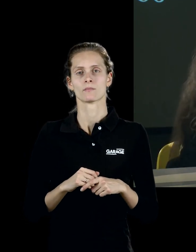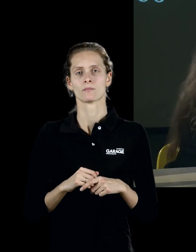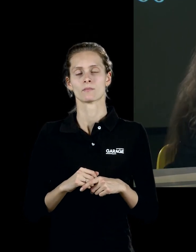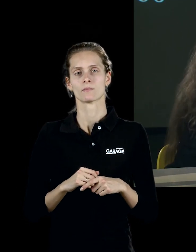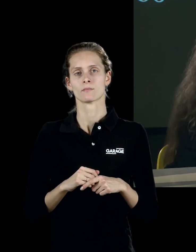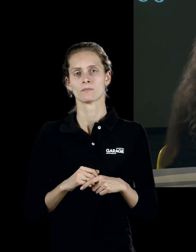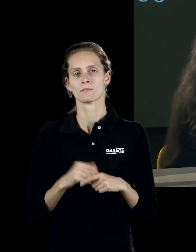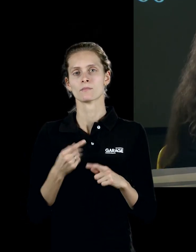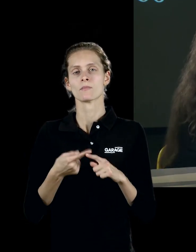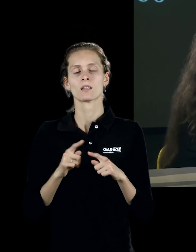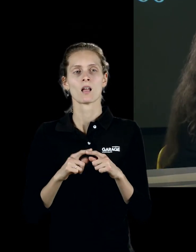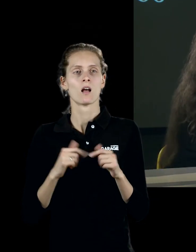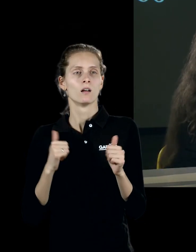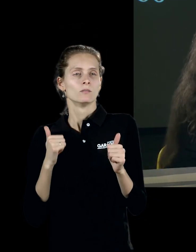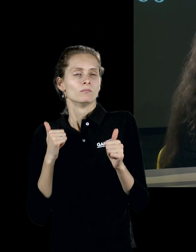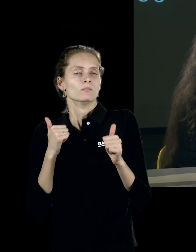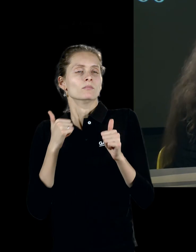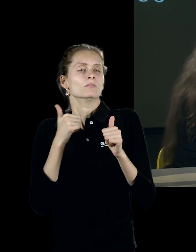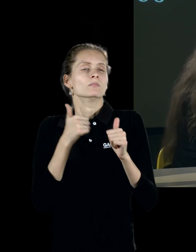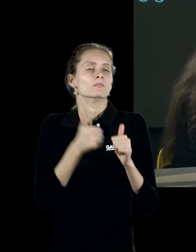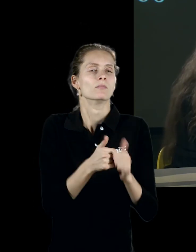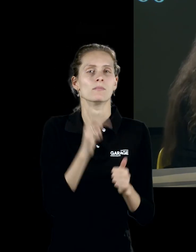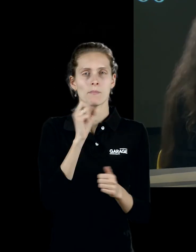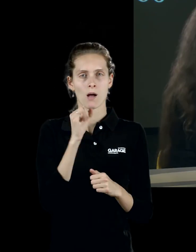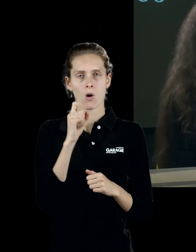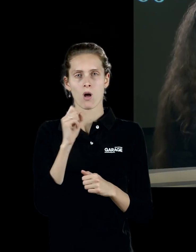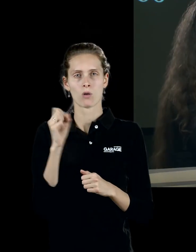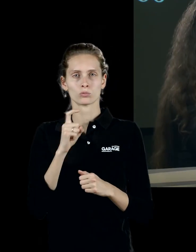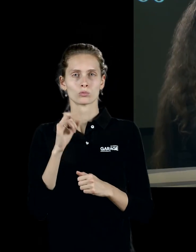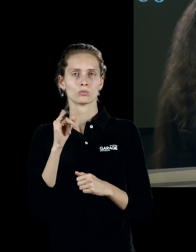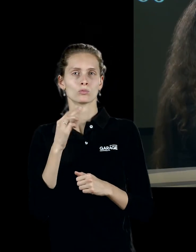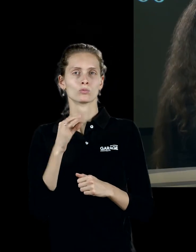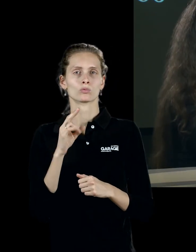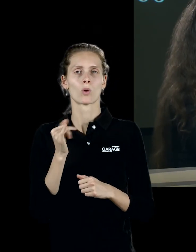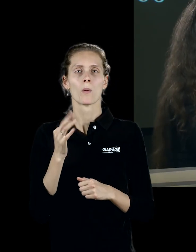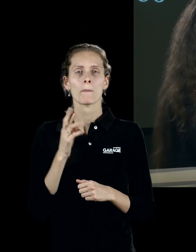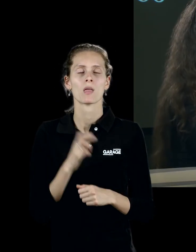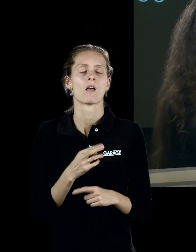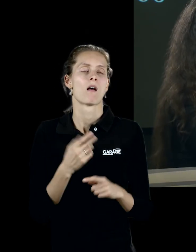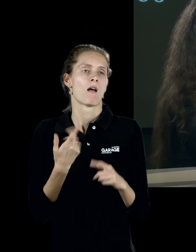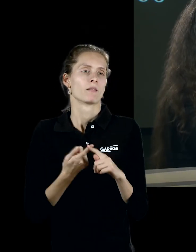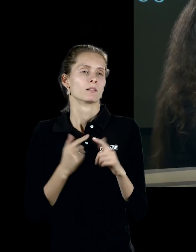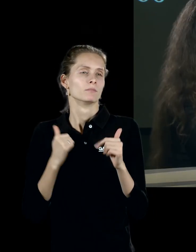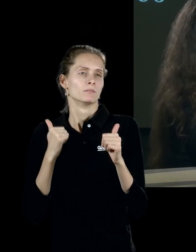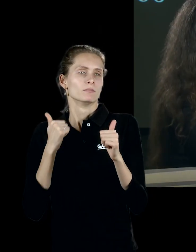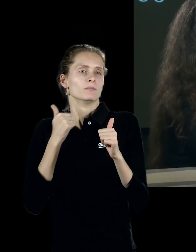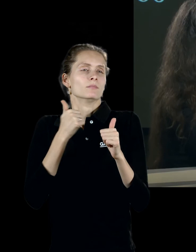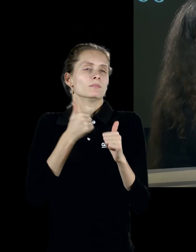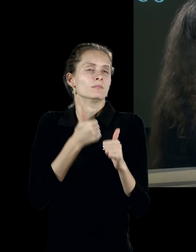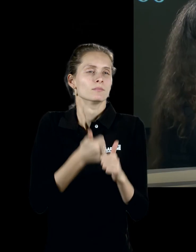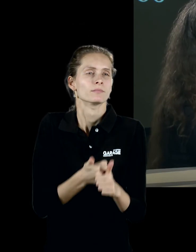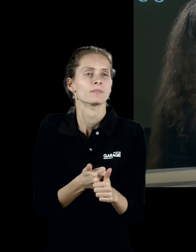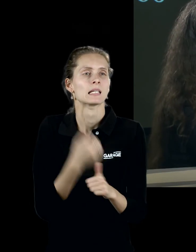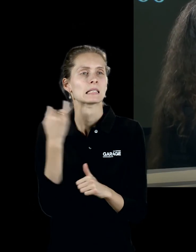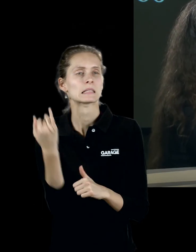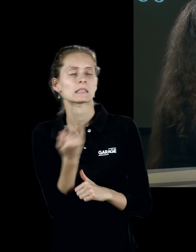в баухаузовскую утопию, когда произведениями будут, собственно, дома и будет вся среда обитания. И интерес